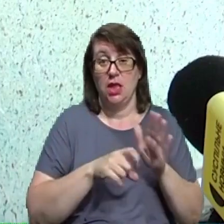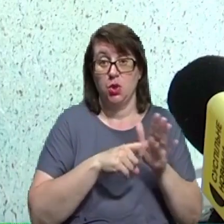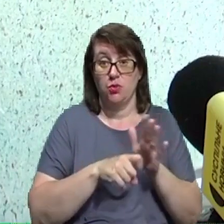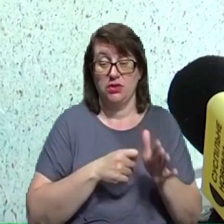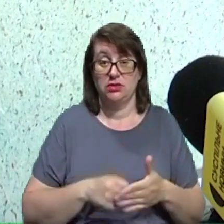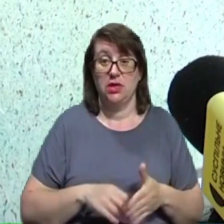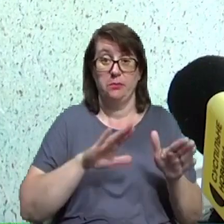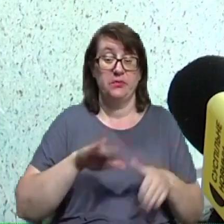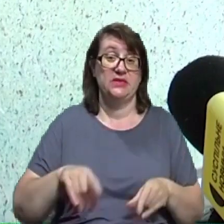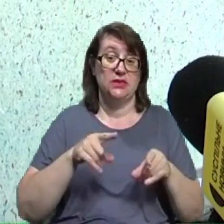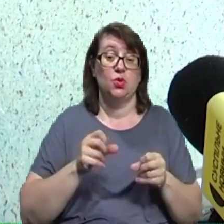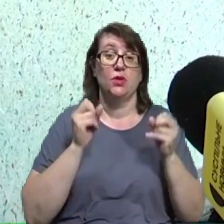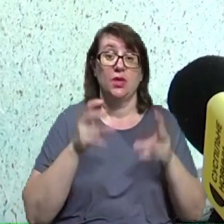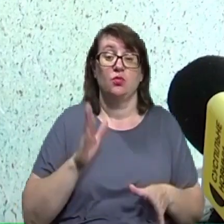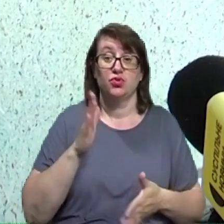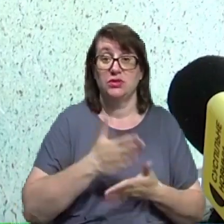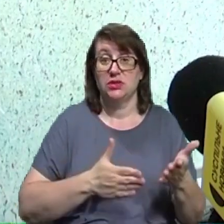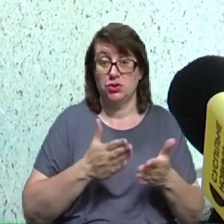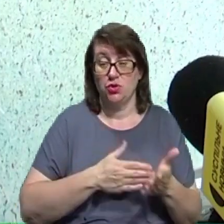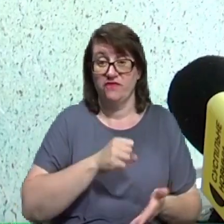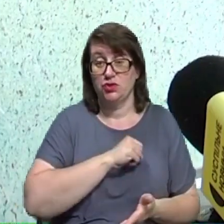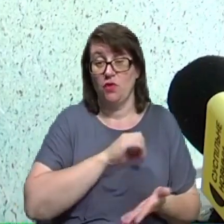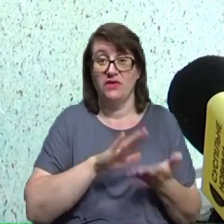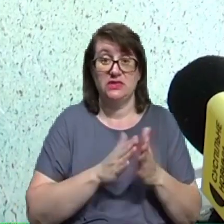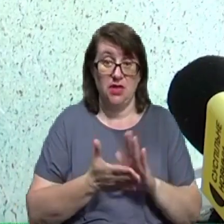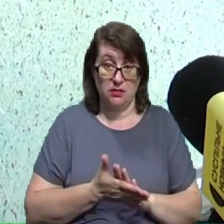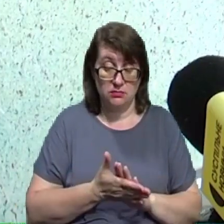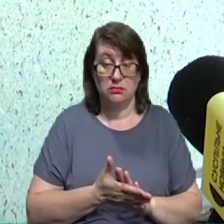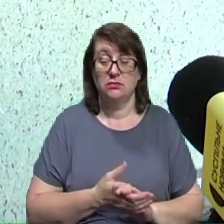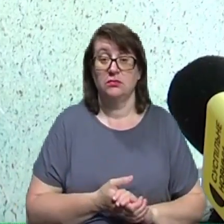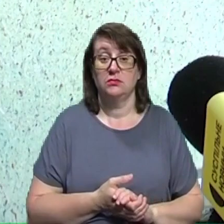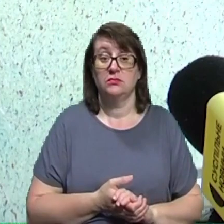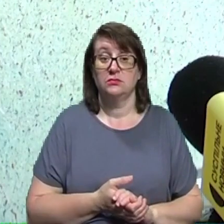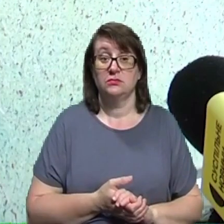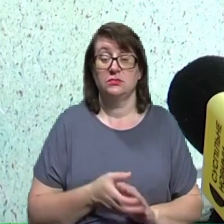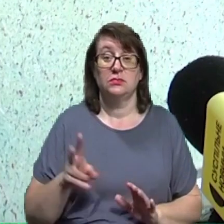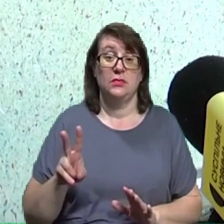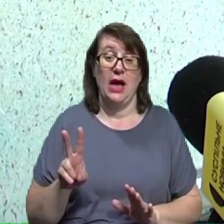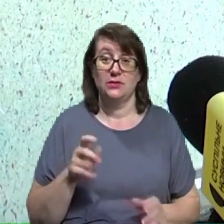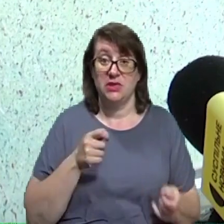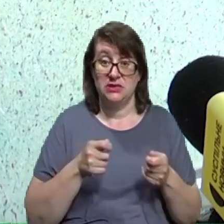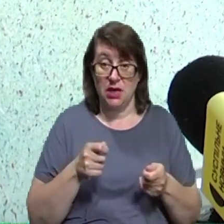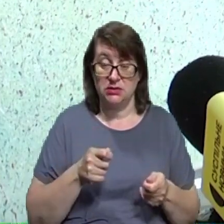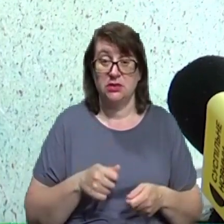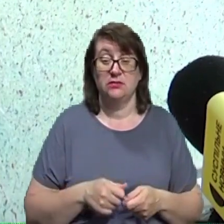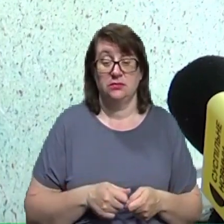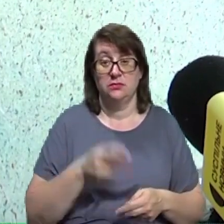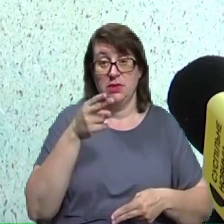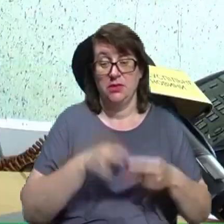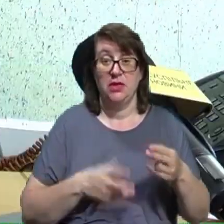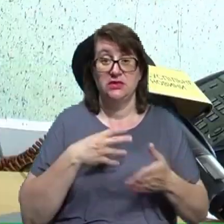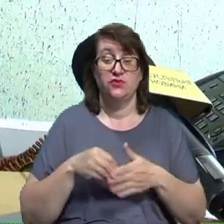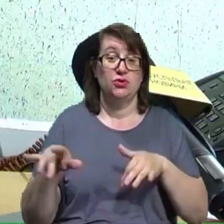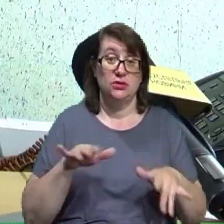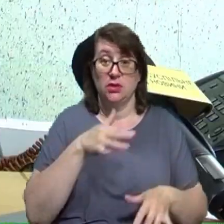як буде скасовано військовий стан, військова адміністрація припиняє свою діяльність протягом 30